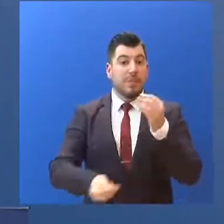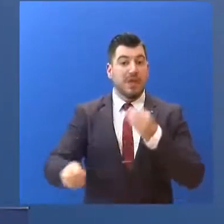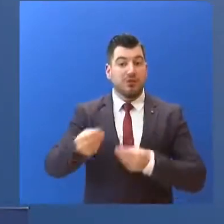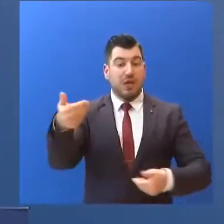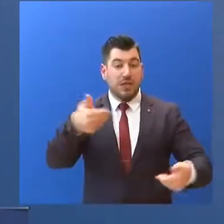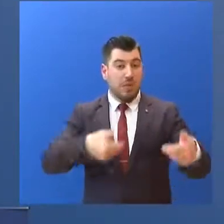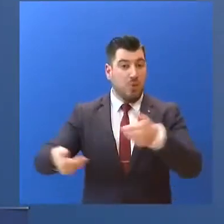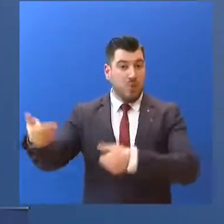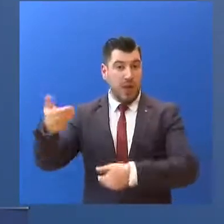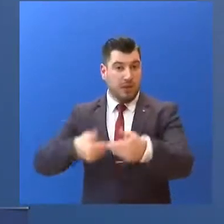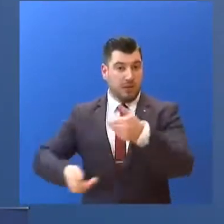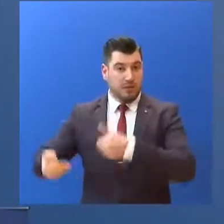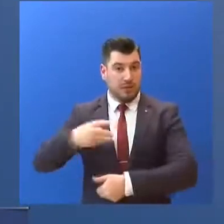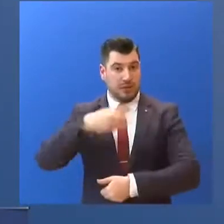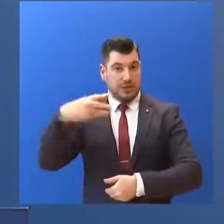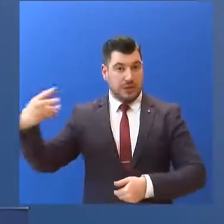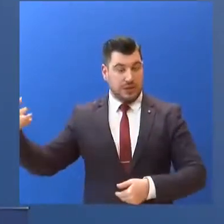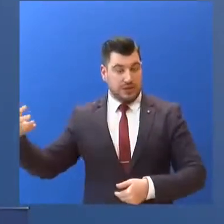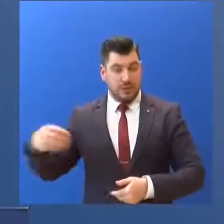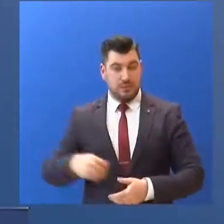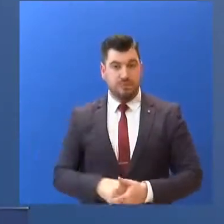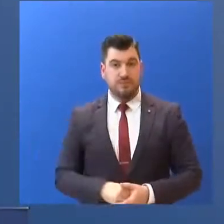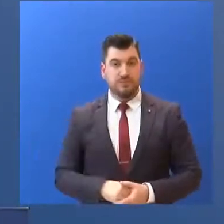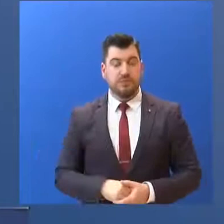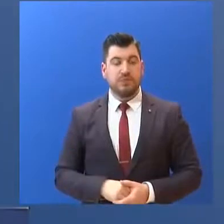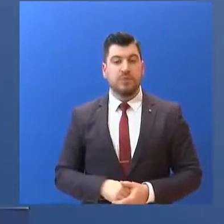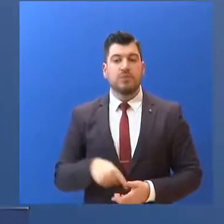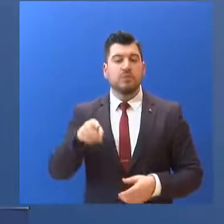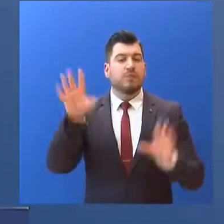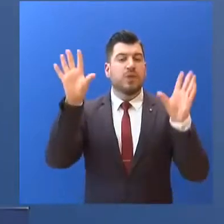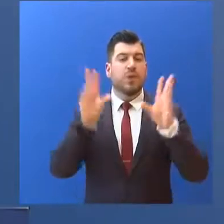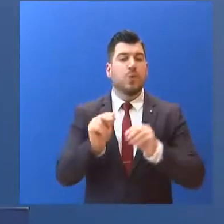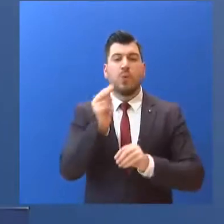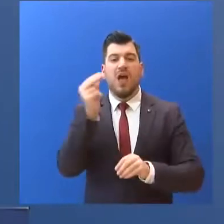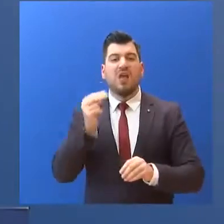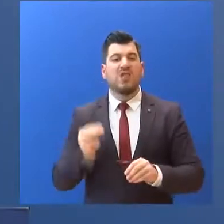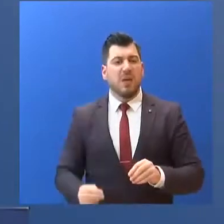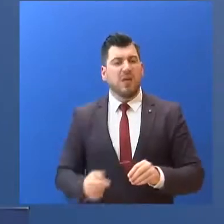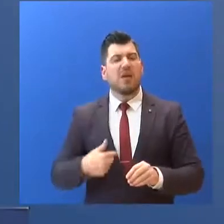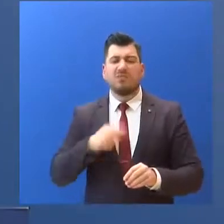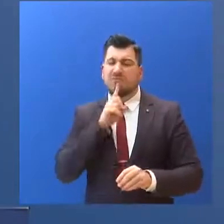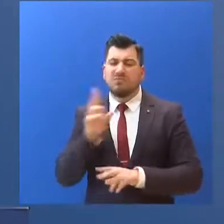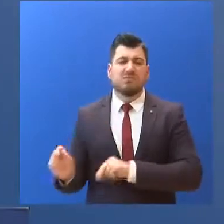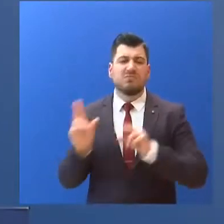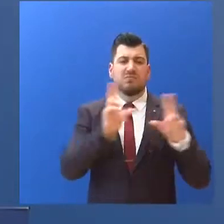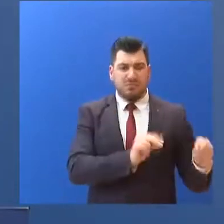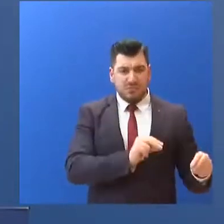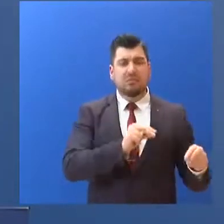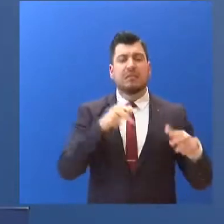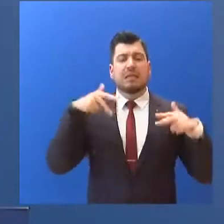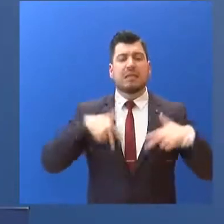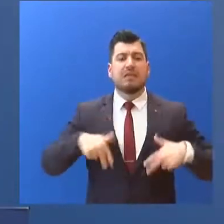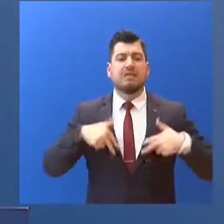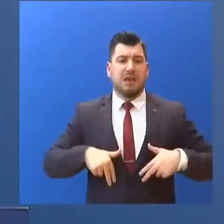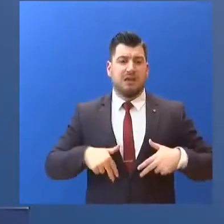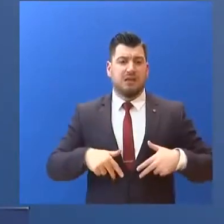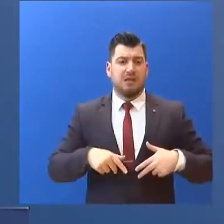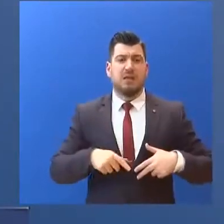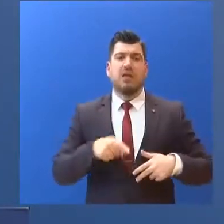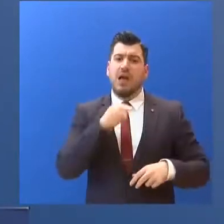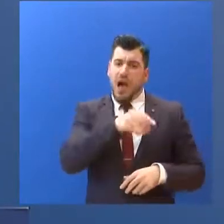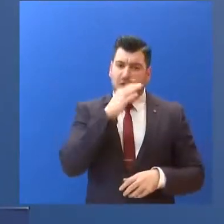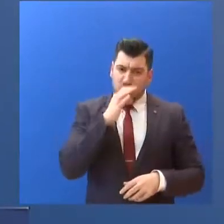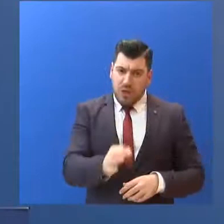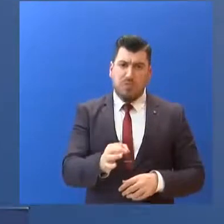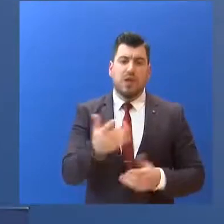από αυτά... τα οποία έχουν κωδικοποιηθεί... αφορούν σε ζητήματα... οποία τα απαντά και η κυβέρνηση... και νομίζω αυτό είπε σήμερα... και ο